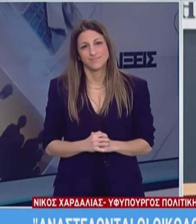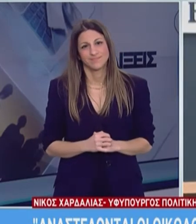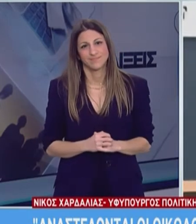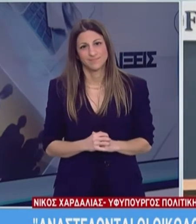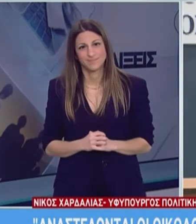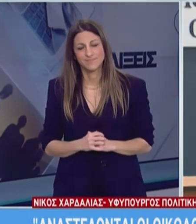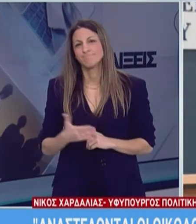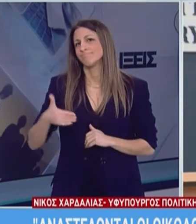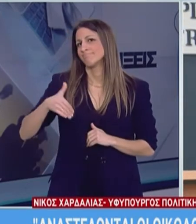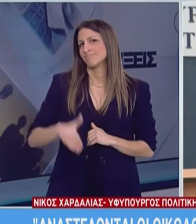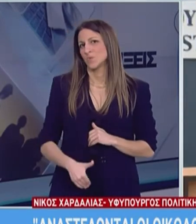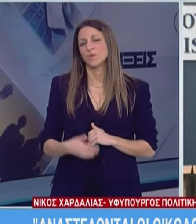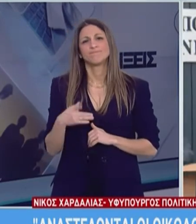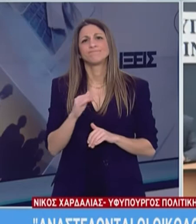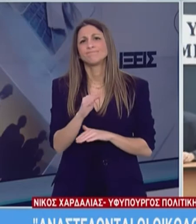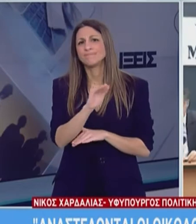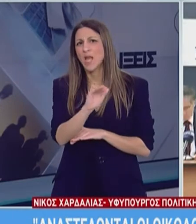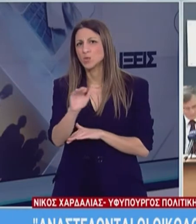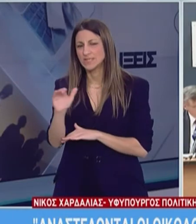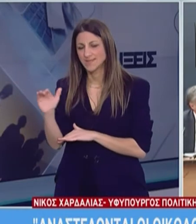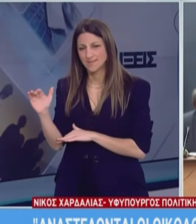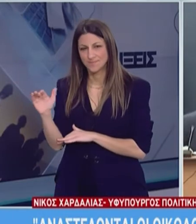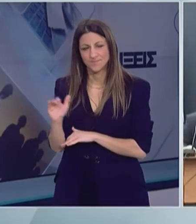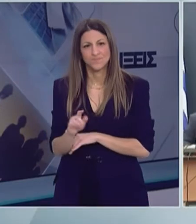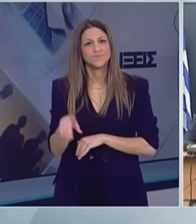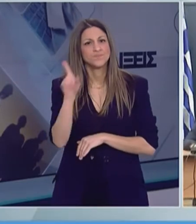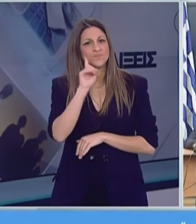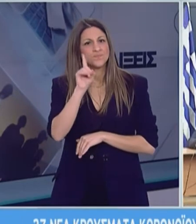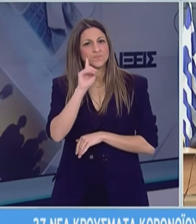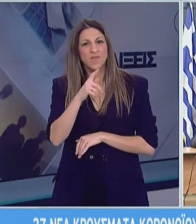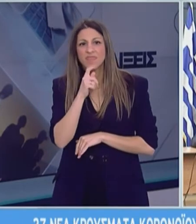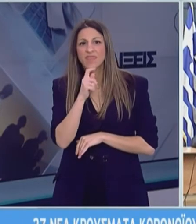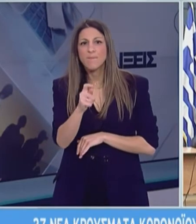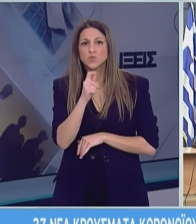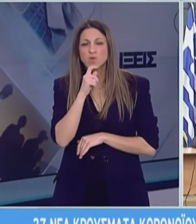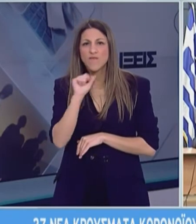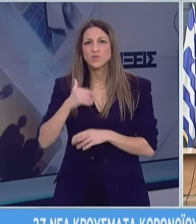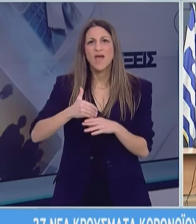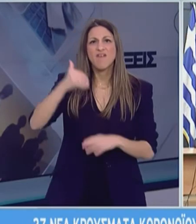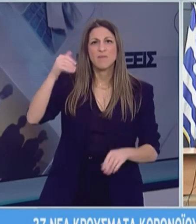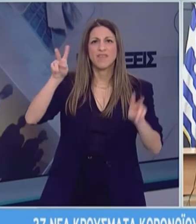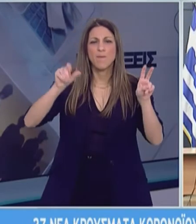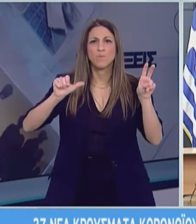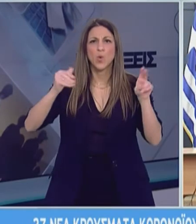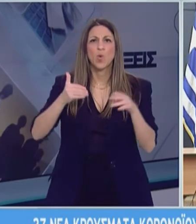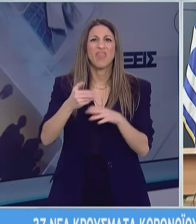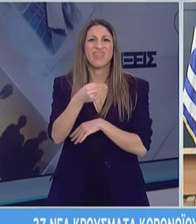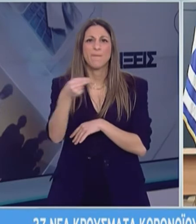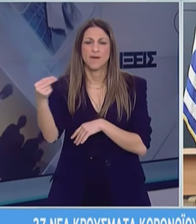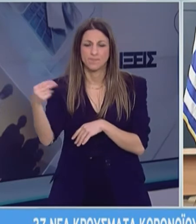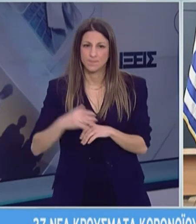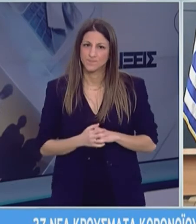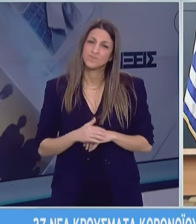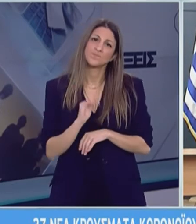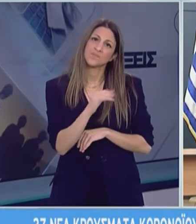Ευχαριστούμε κύριε Υπουργέ. Να περάσουμε σε ερωτήσεις. Η κυρία Καραλατήρα από την εφημερίδα πρώτο θέμα και το πρώτο θέμα.gr. Κύριε Τσιόδρα,